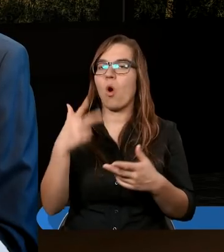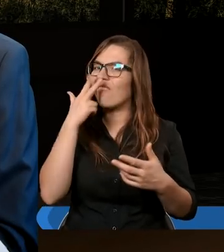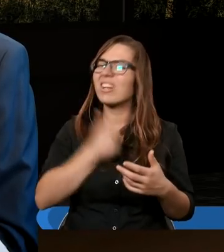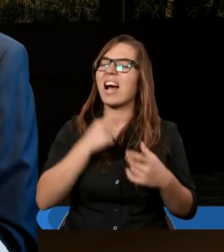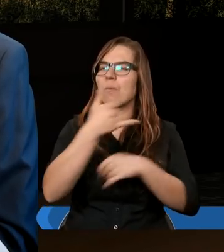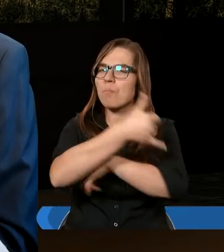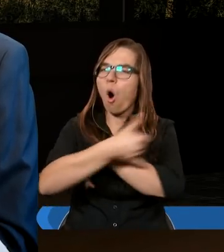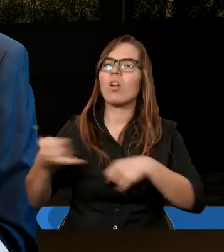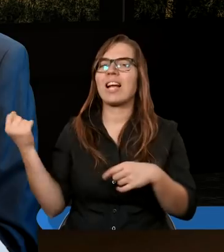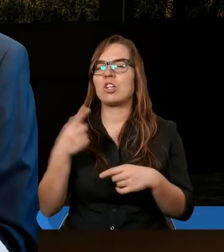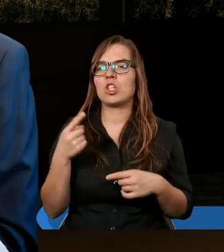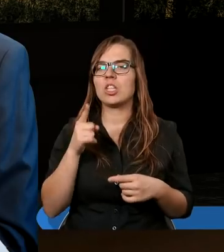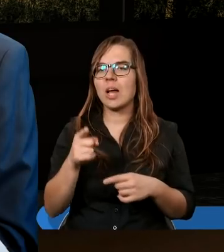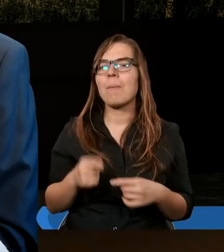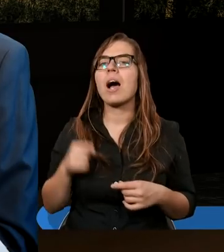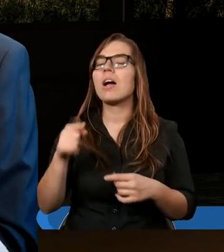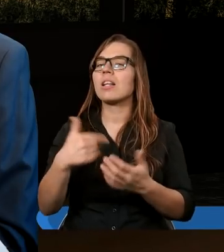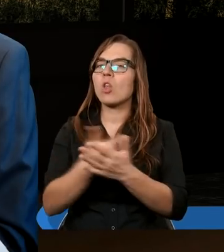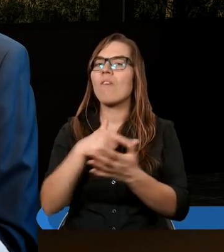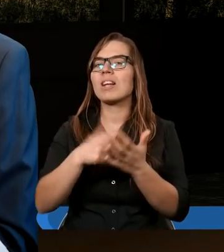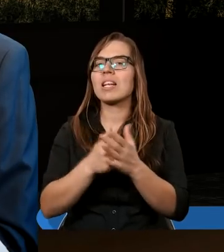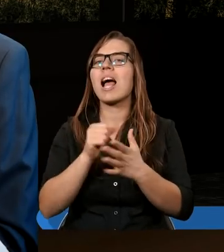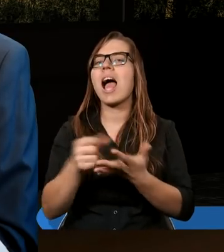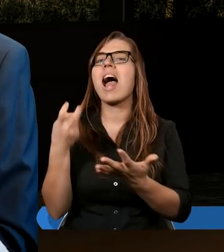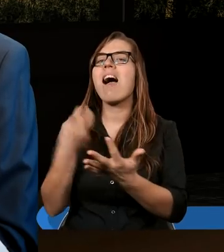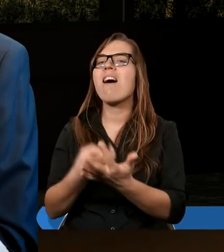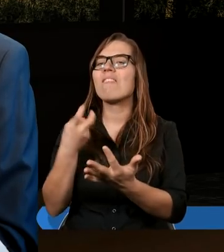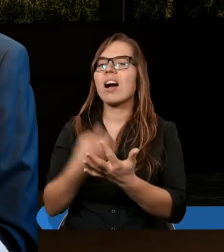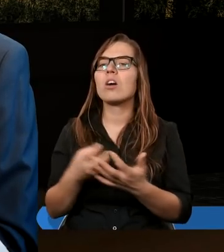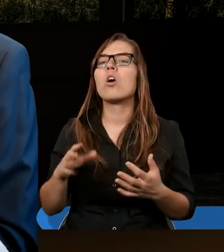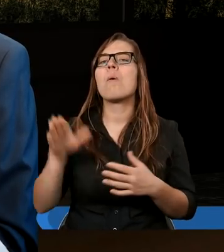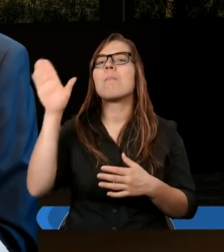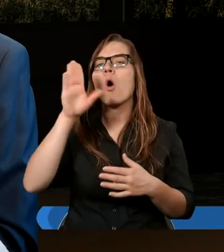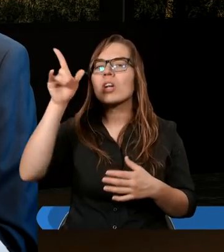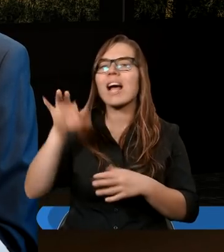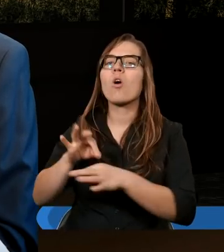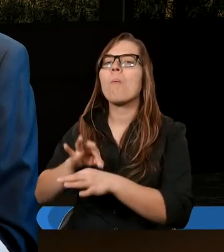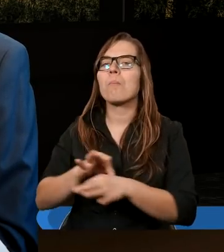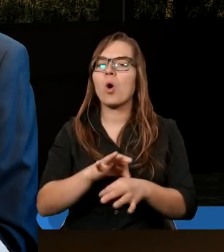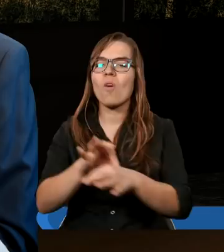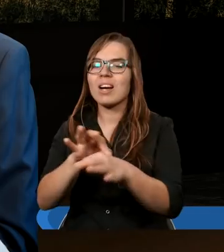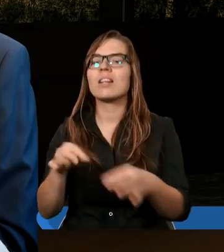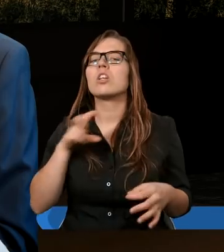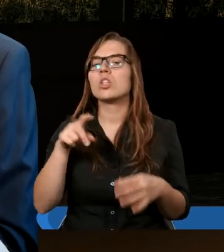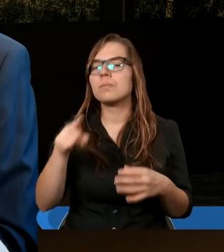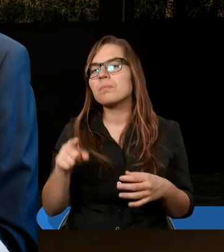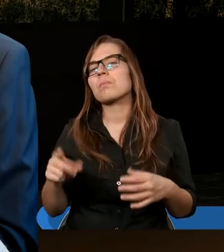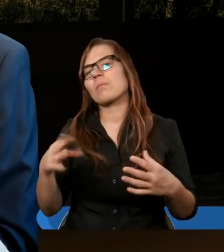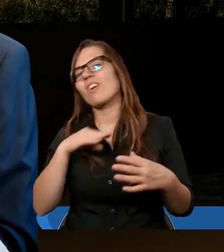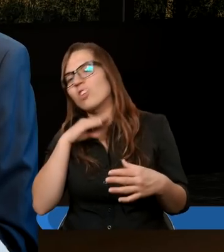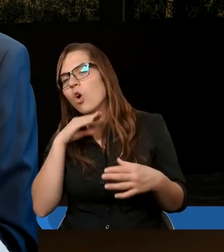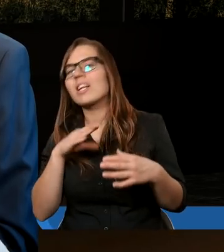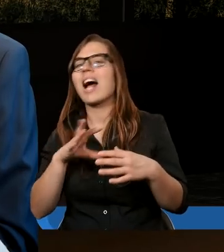powiedzieć. Nowy Testament jest Ewangelią Bożego prowadzenia, czy to w